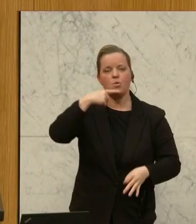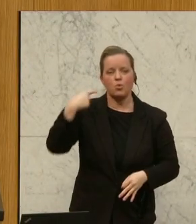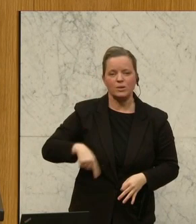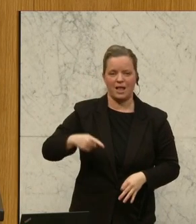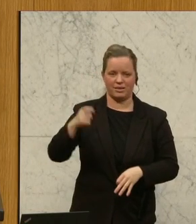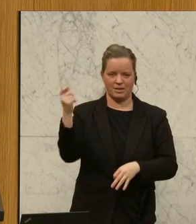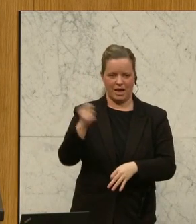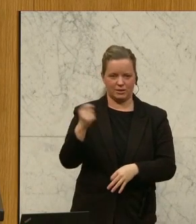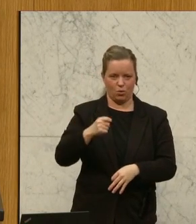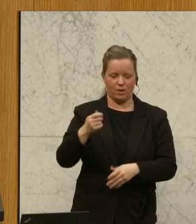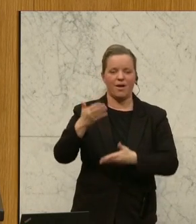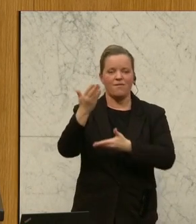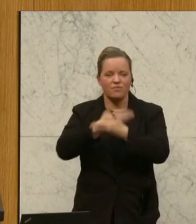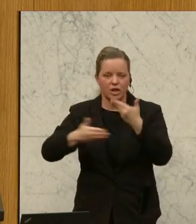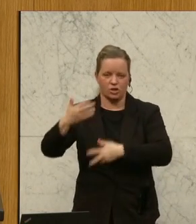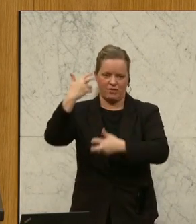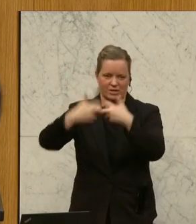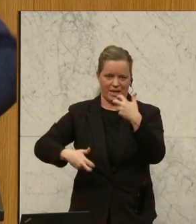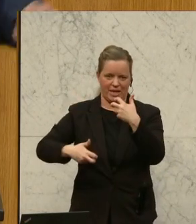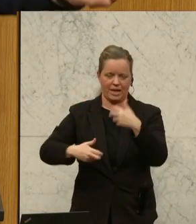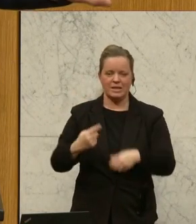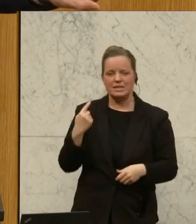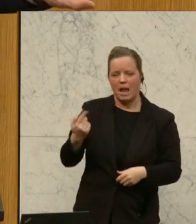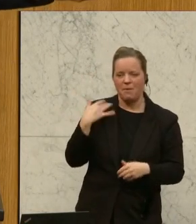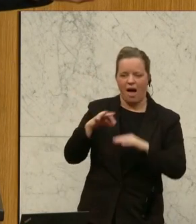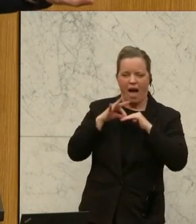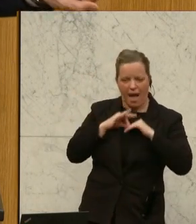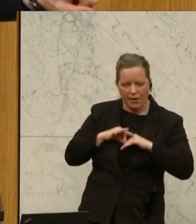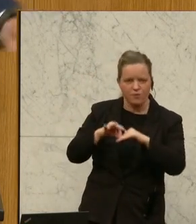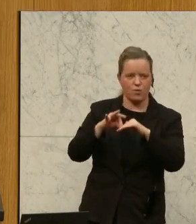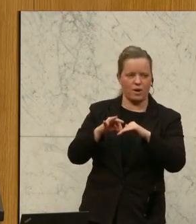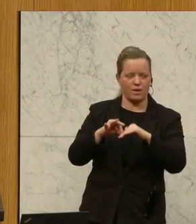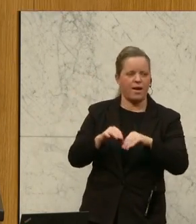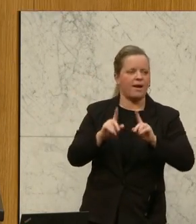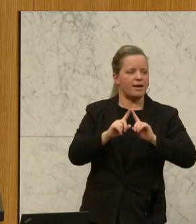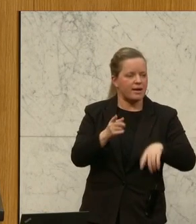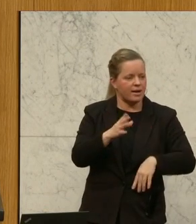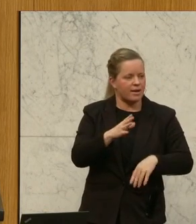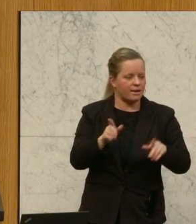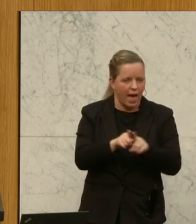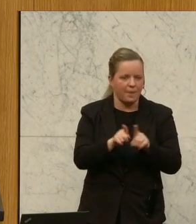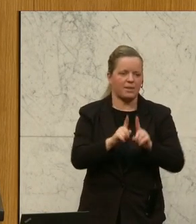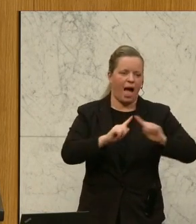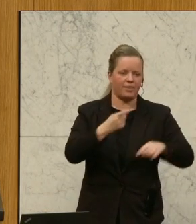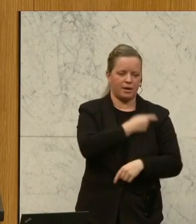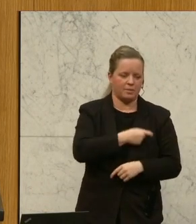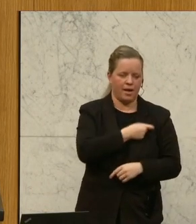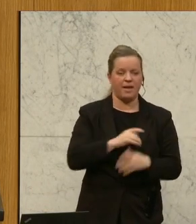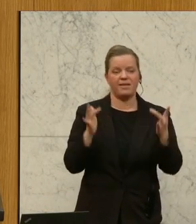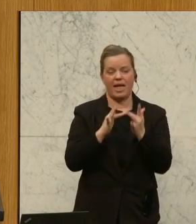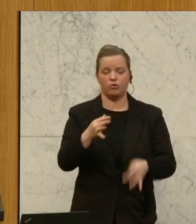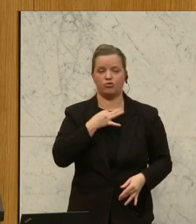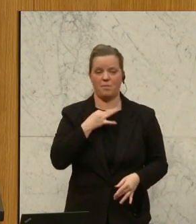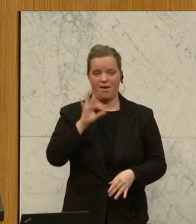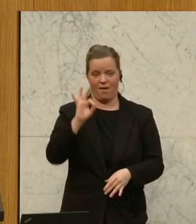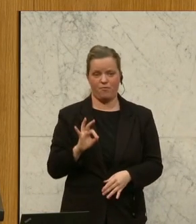Wirtschaftskrieg, in den Sie uns hineingeführt haben, Hand in Hand mit den anderen Parteien gegen die Stimmen der Freiheitlichen Partei.